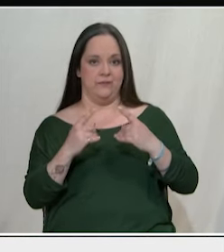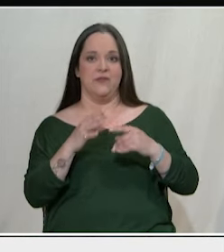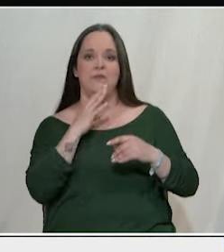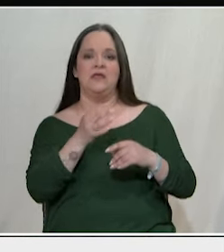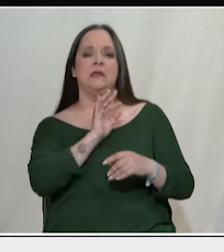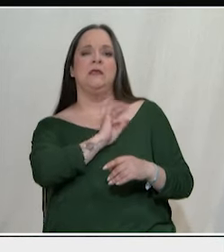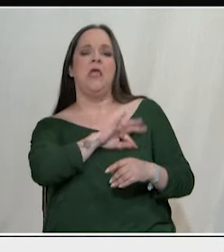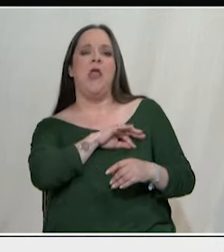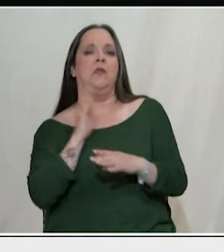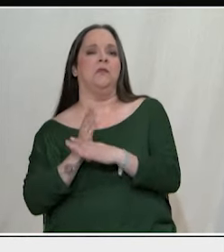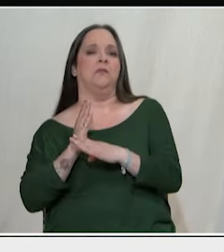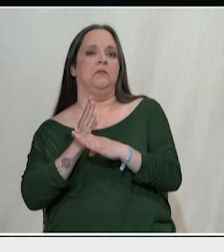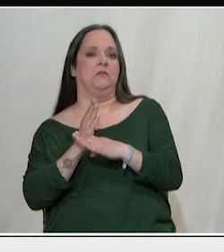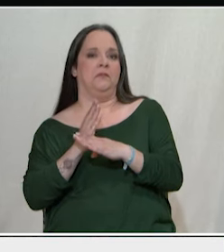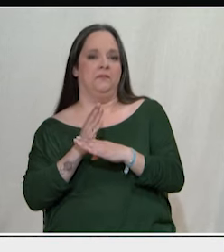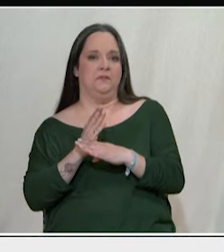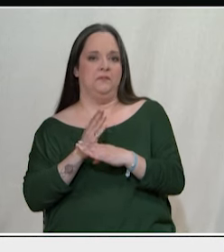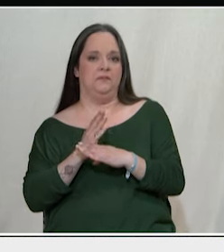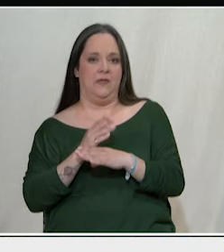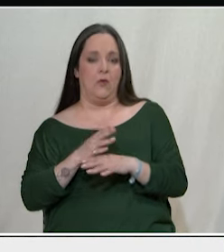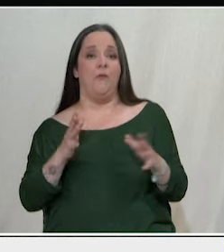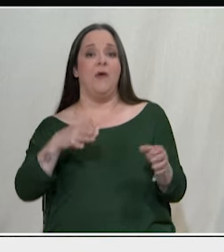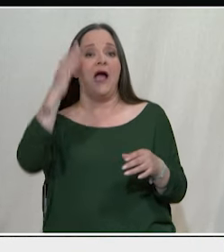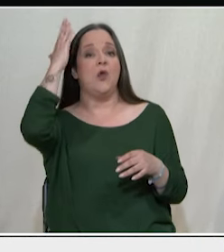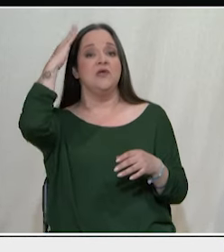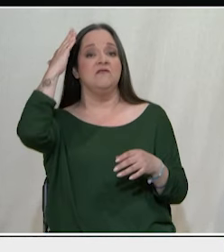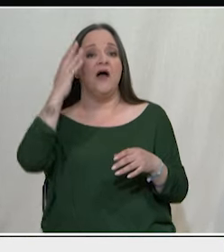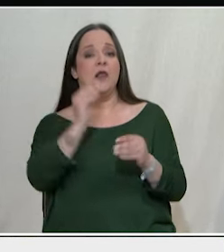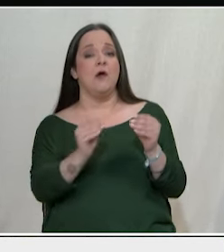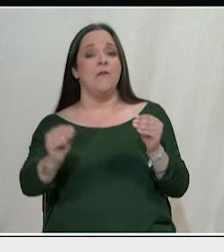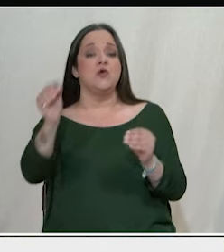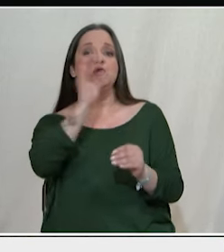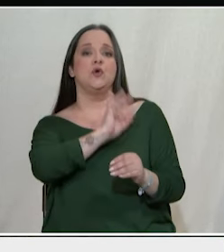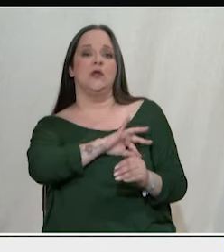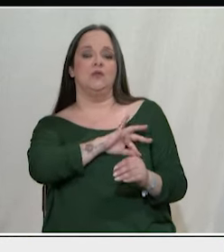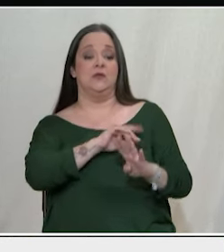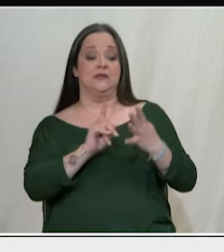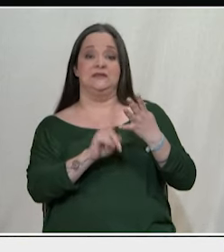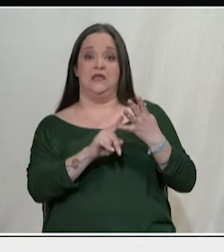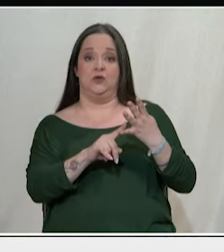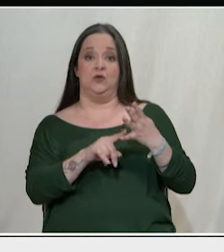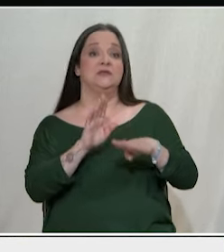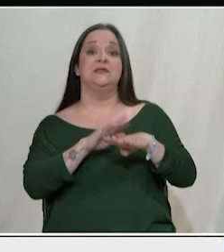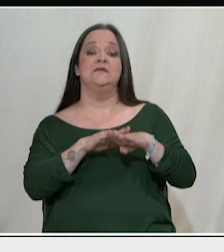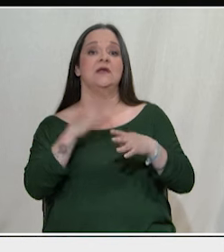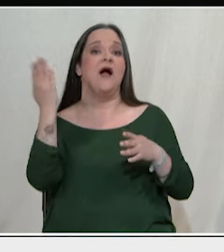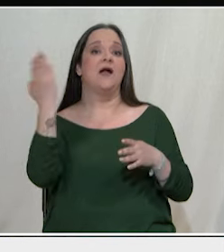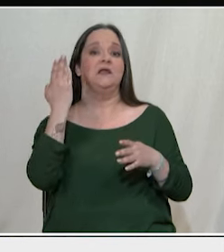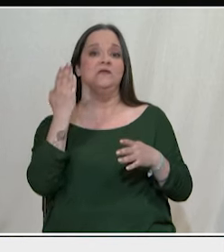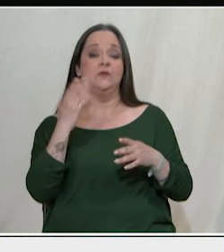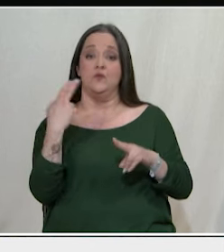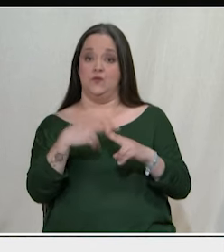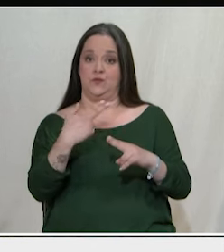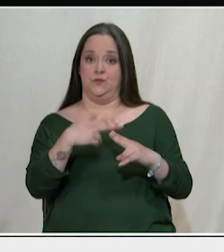κερδοσκοπίας του μεγάλου κεφαλαίου. Ο τέταρτος λόγος για την ακρίβεια, που είναι εξαιρετικά